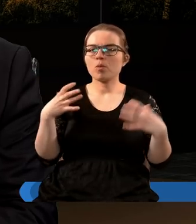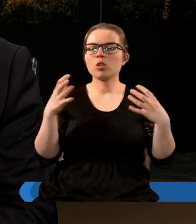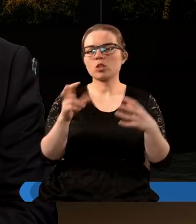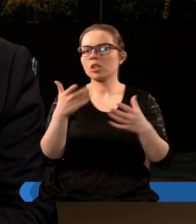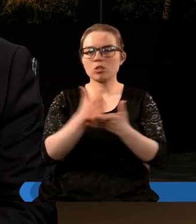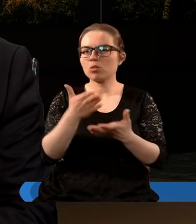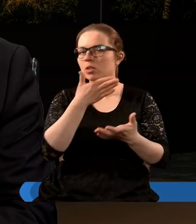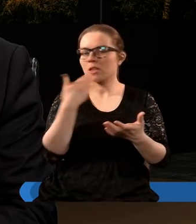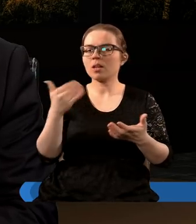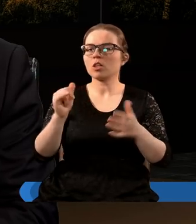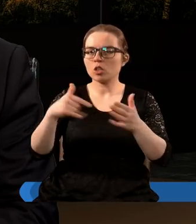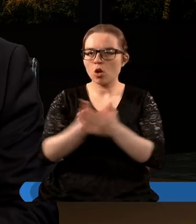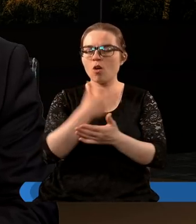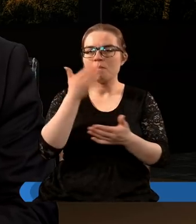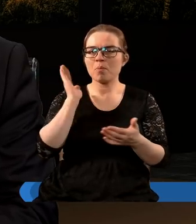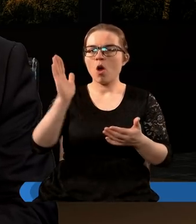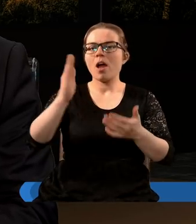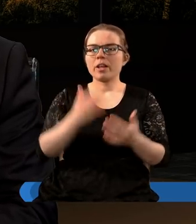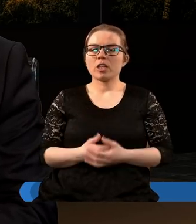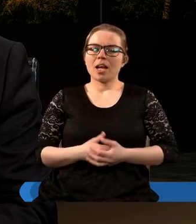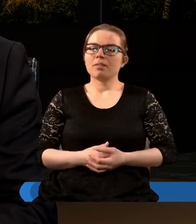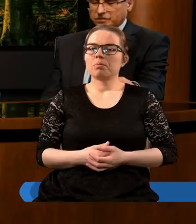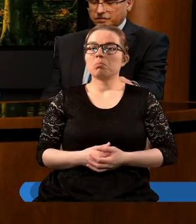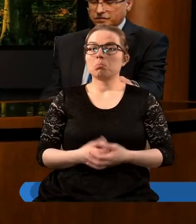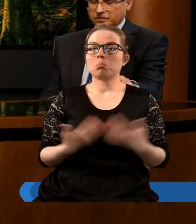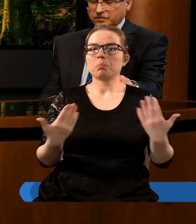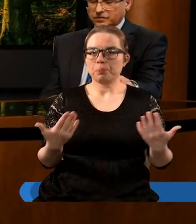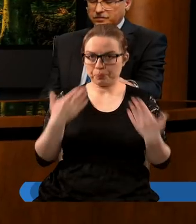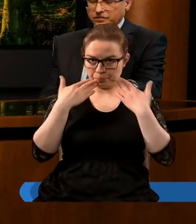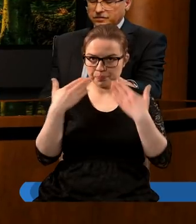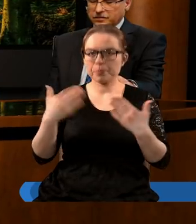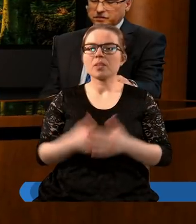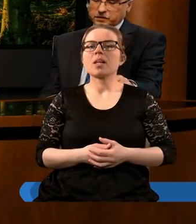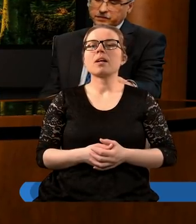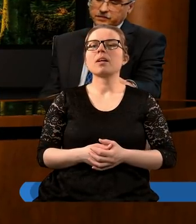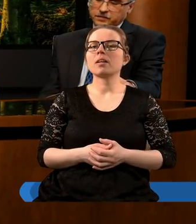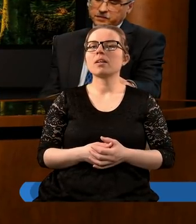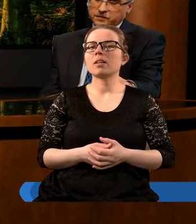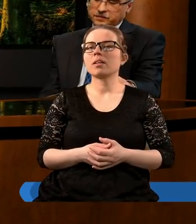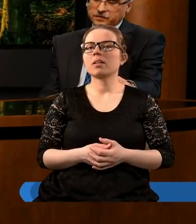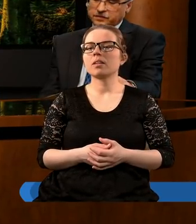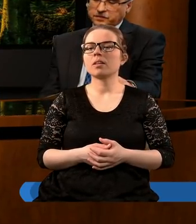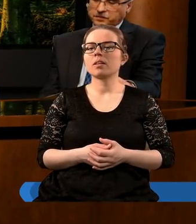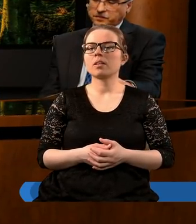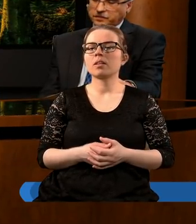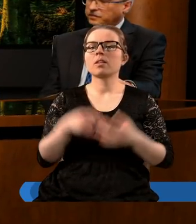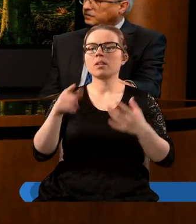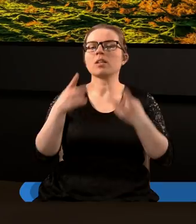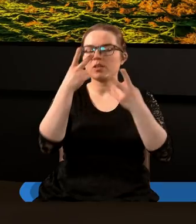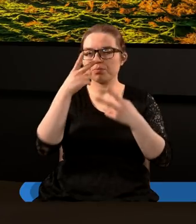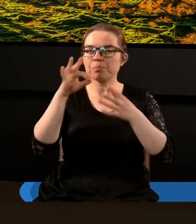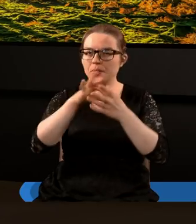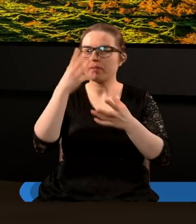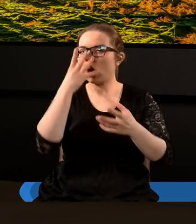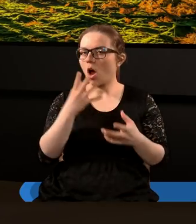i że go nie ma i że znowu będzie. Dziękuję. No właśnie, mamy znowu pewien ciekawy